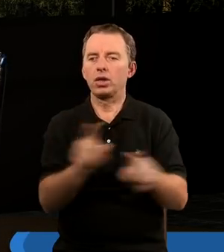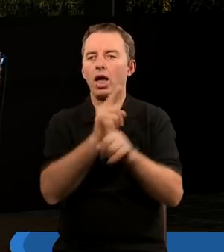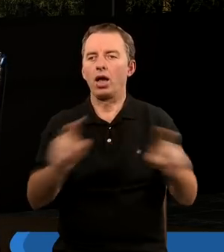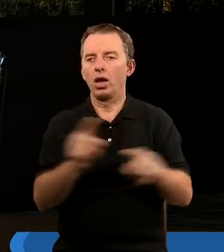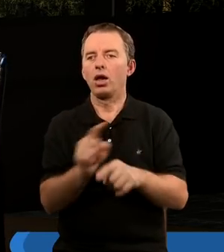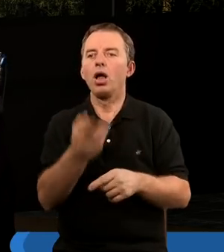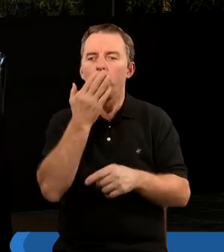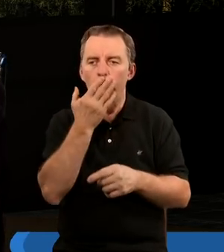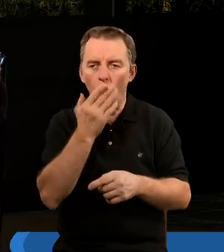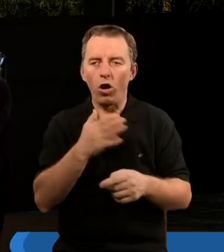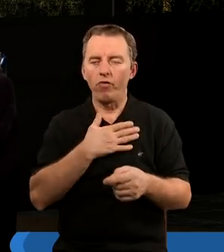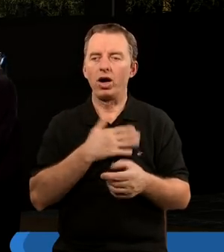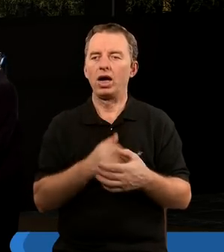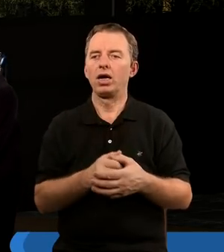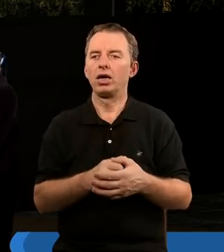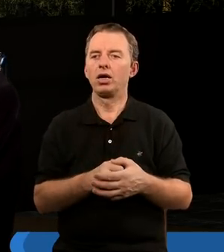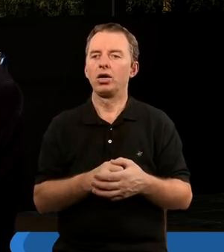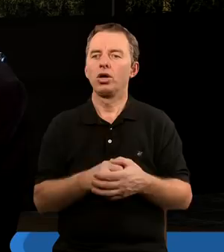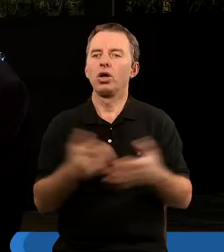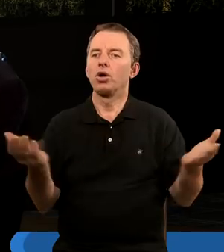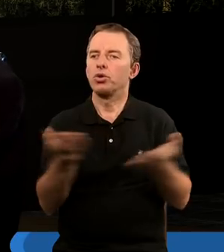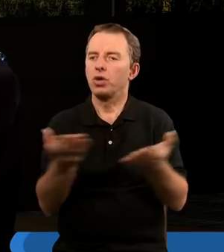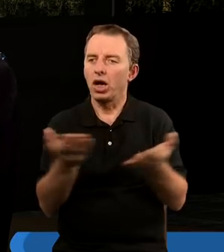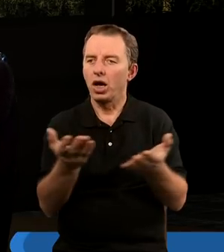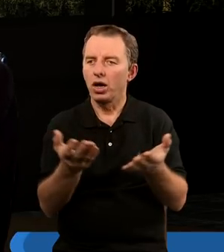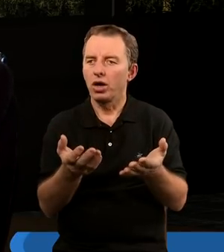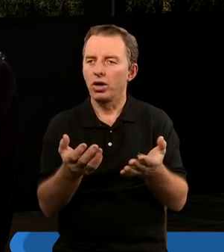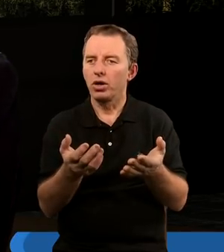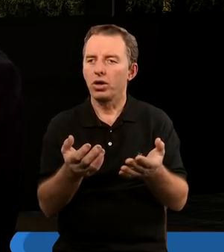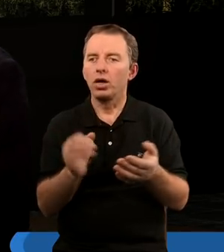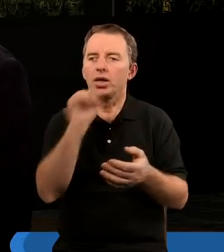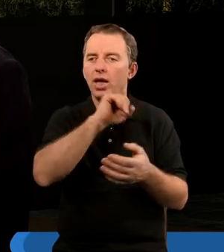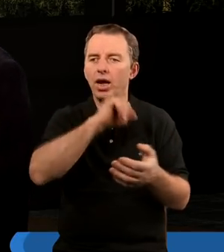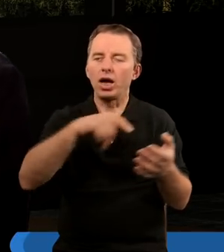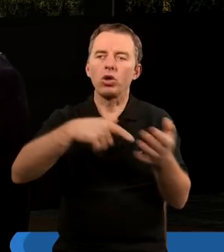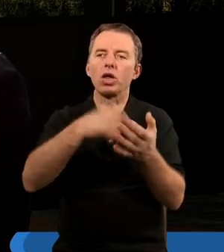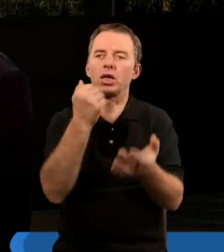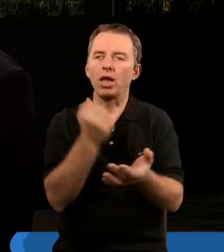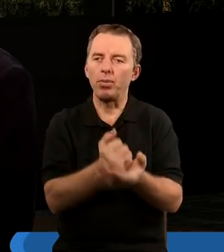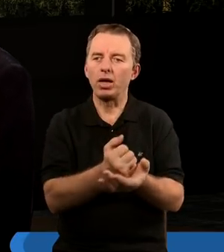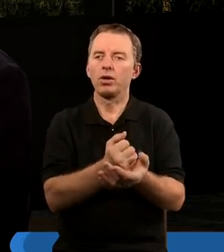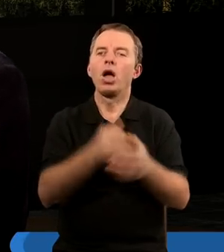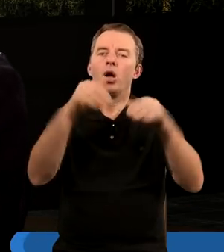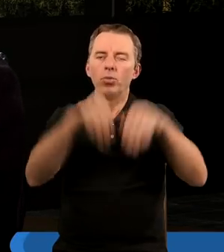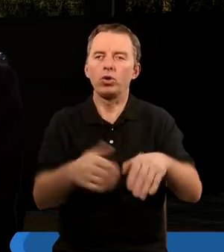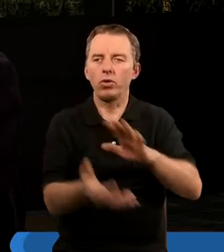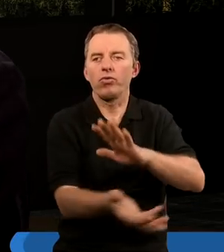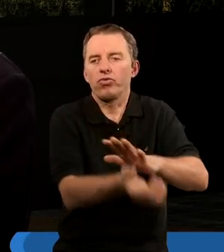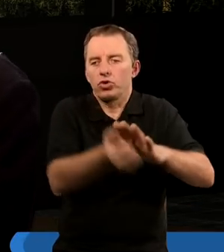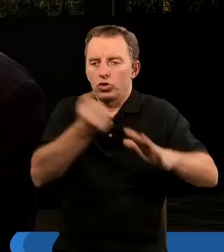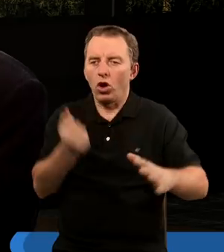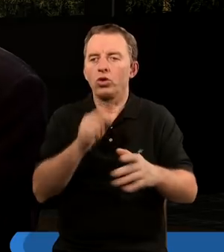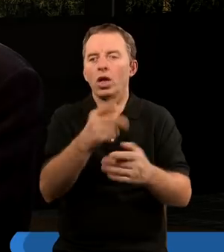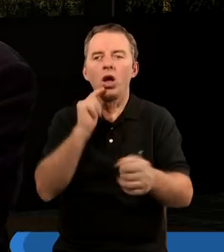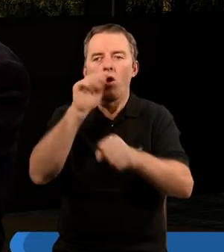odnośnik nawet mamy, gdzie ze Starego Testamentu możemy wziąć tę